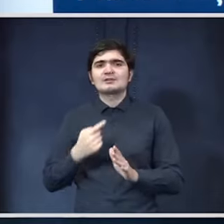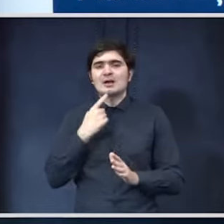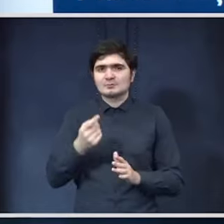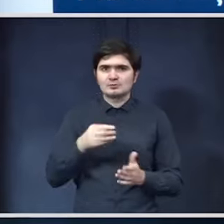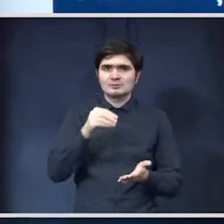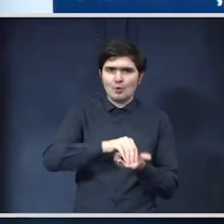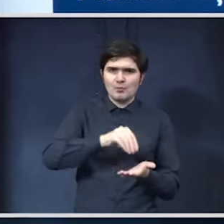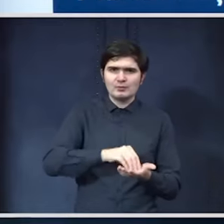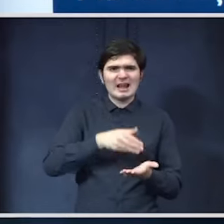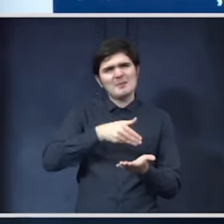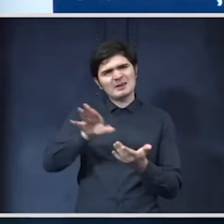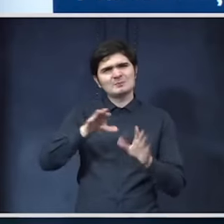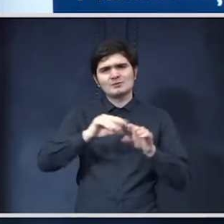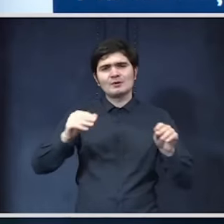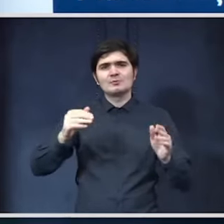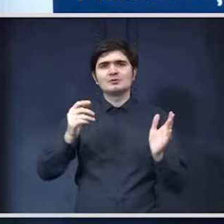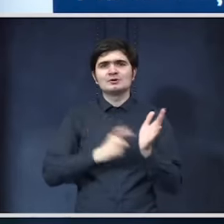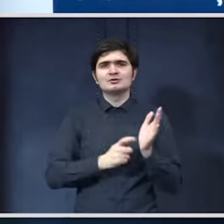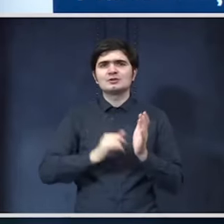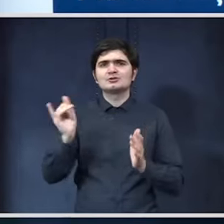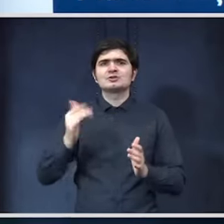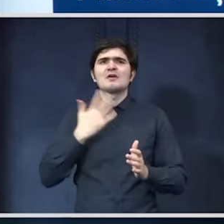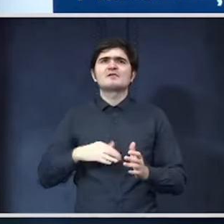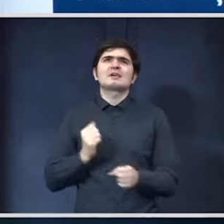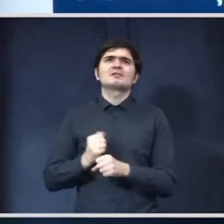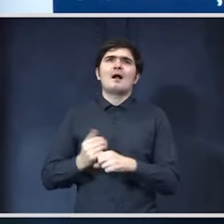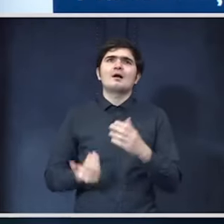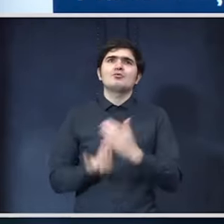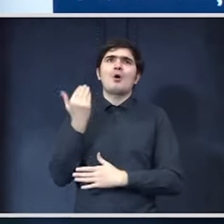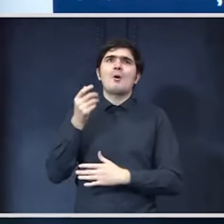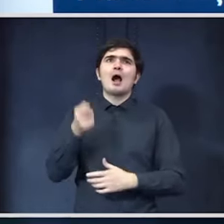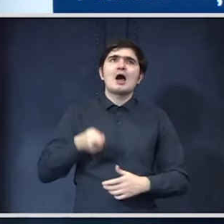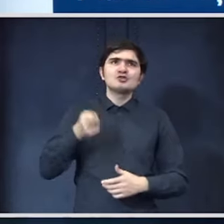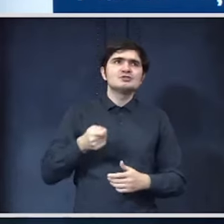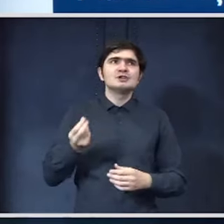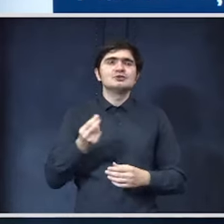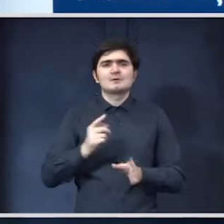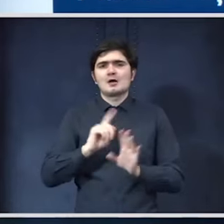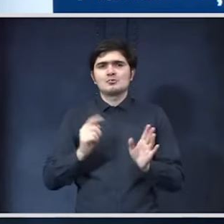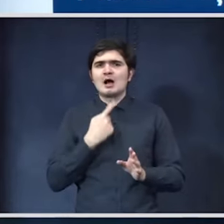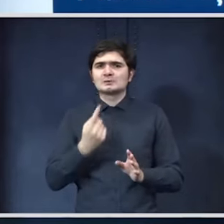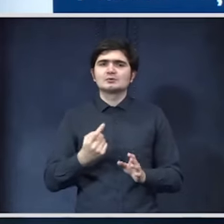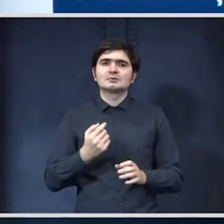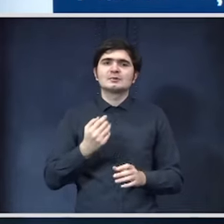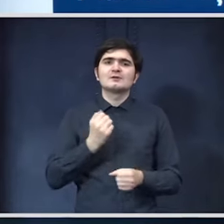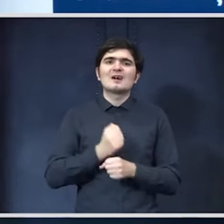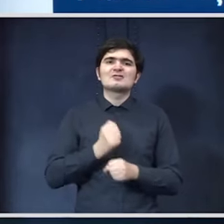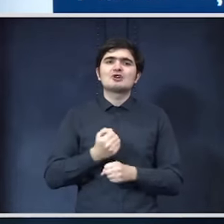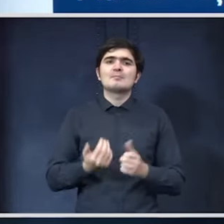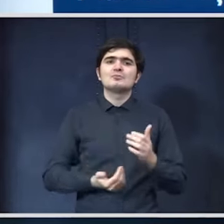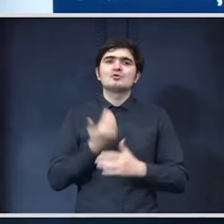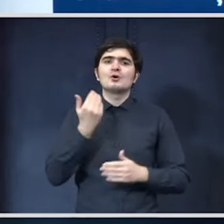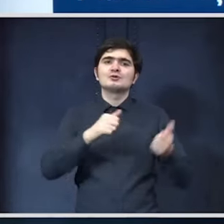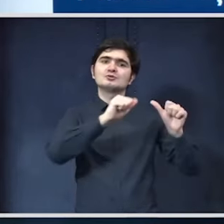respins destul de multe cereri de a crea o agenție ceva anume am spus creăm noi